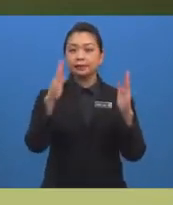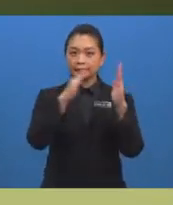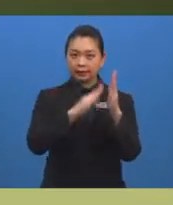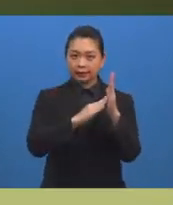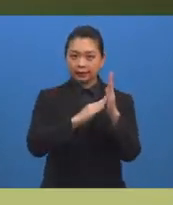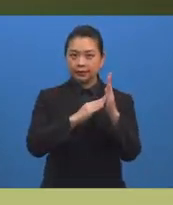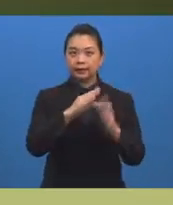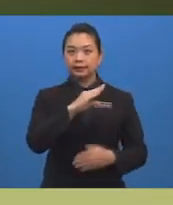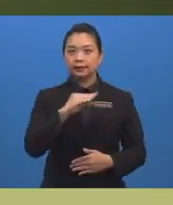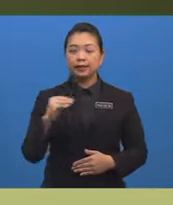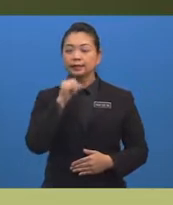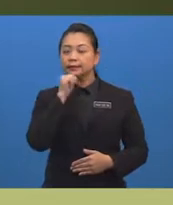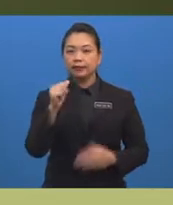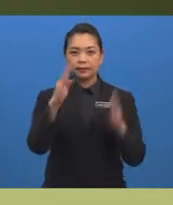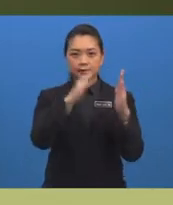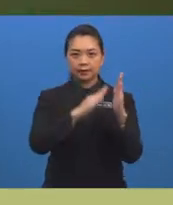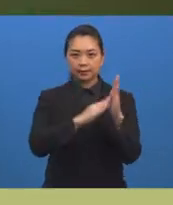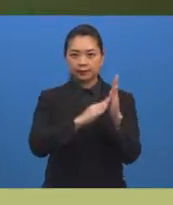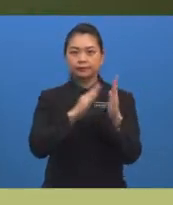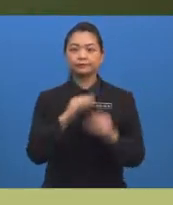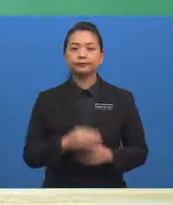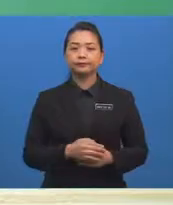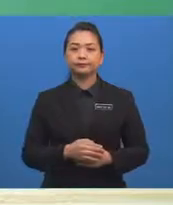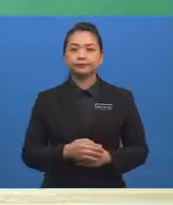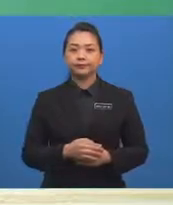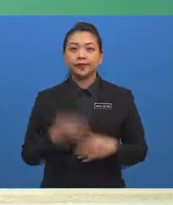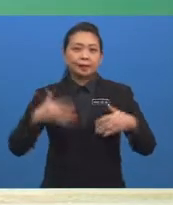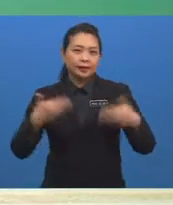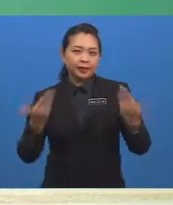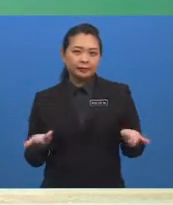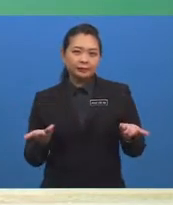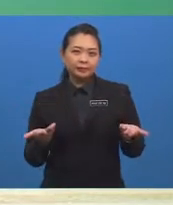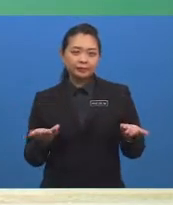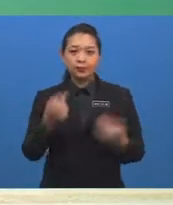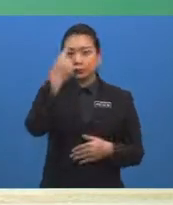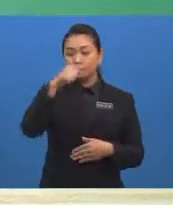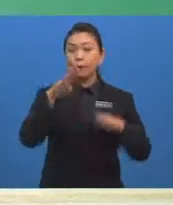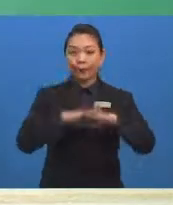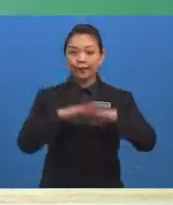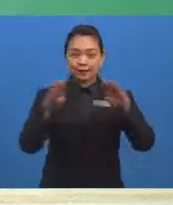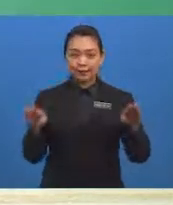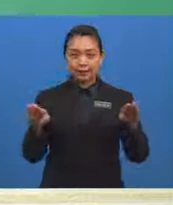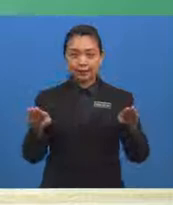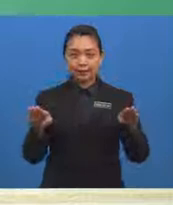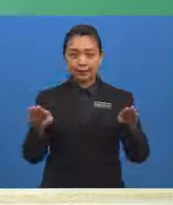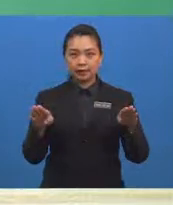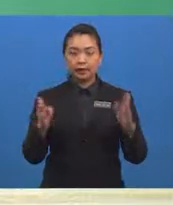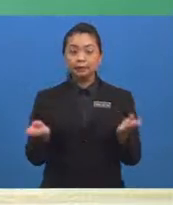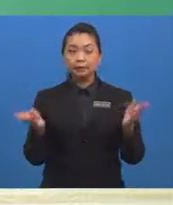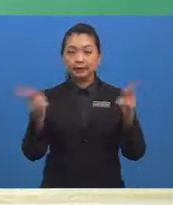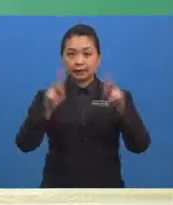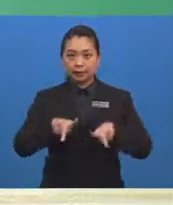dan peristiwa yang tidak bersandar Bagaimanakah untuk membezakan peristiwa